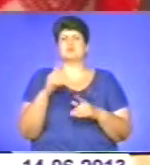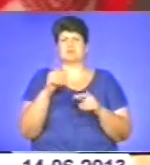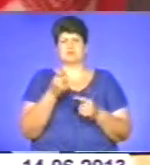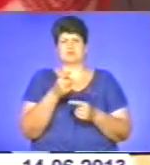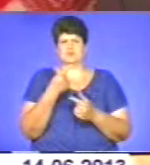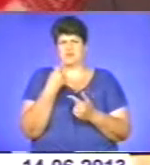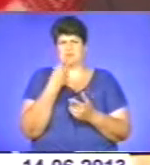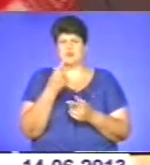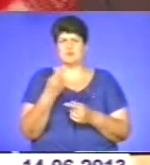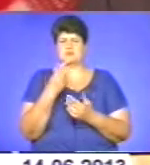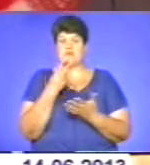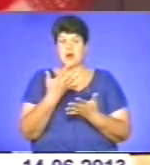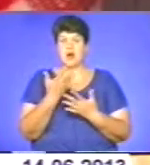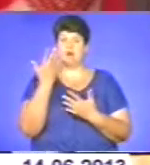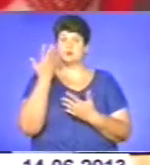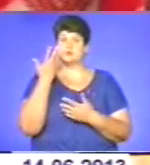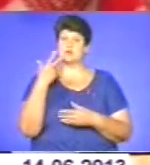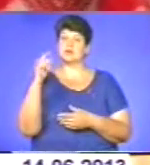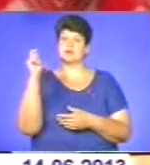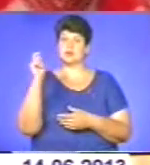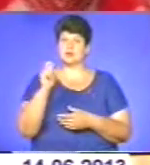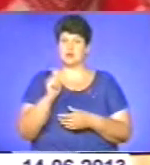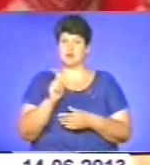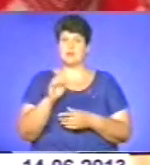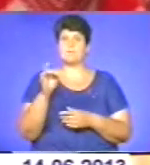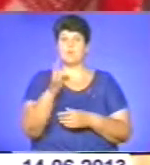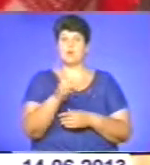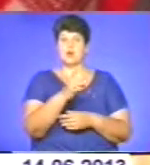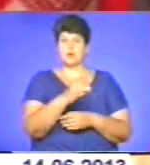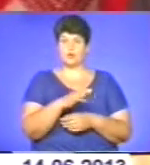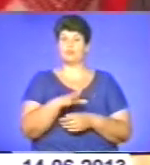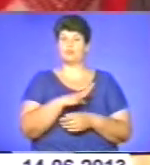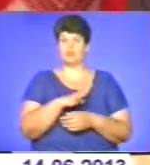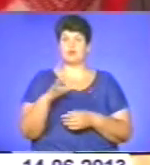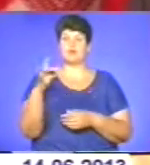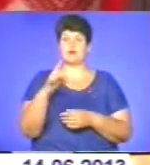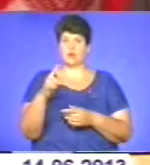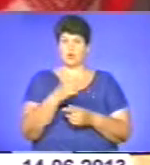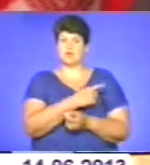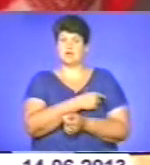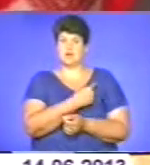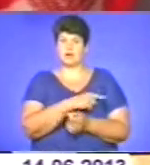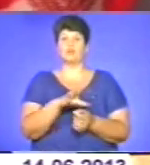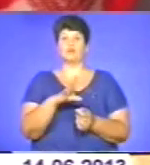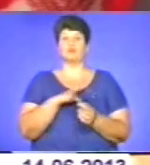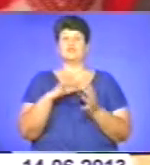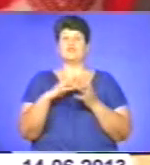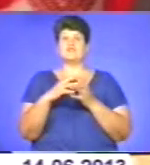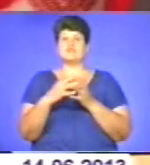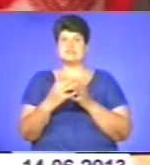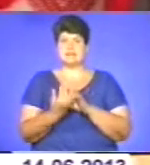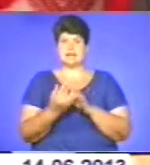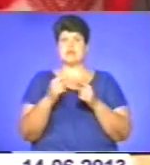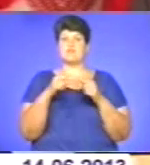області. Але коли в нас поїхали по районах, коли побували в районних лікарнях, побували в селах, амбулаторіях,